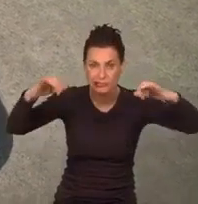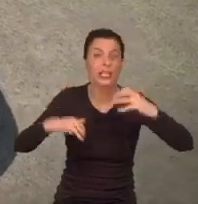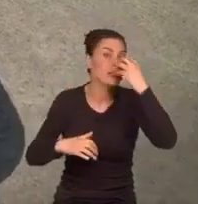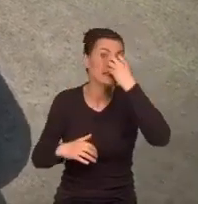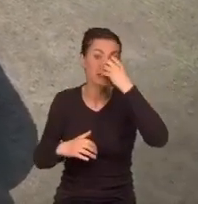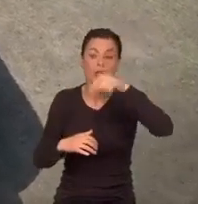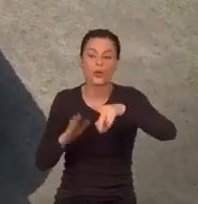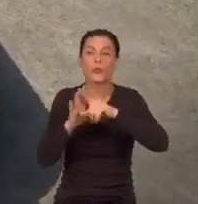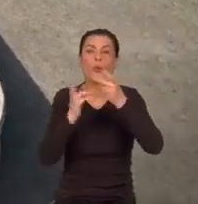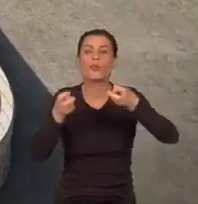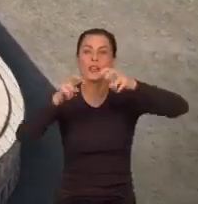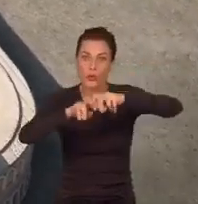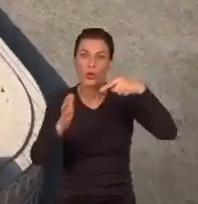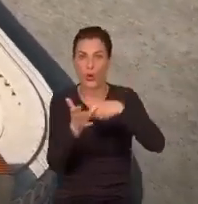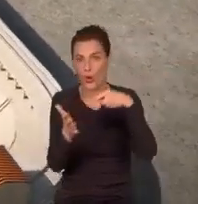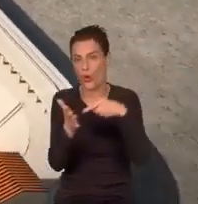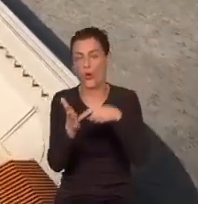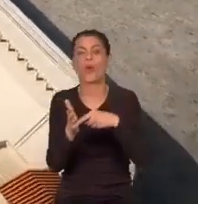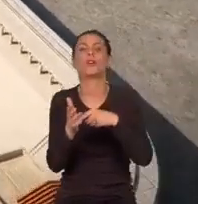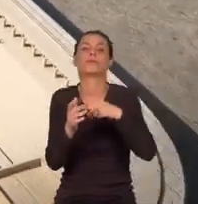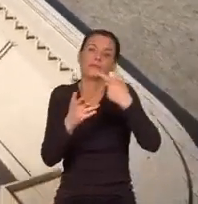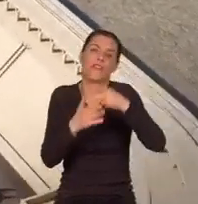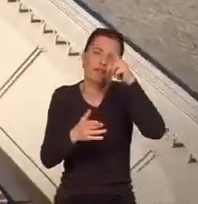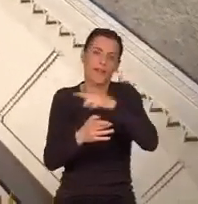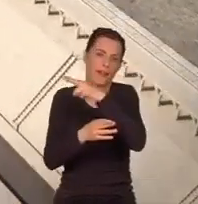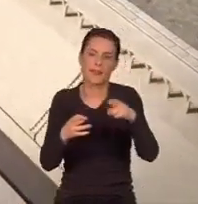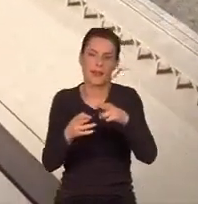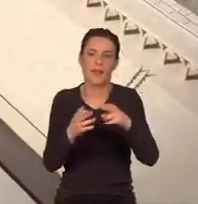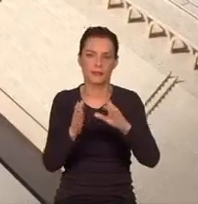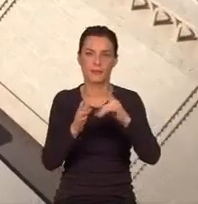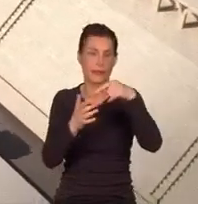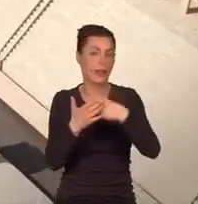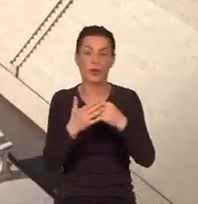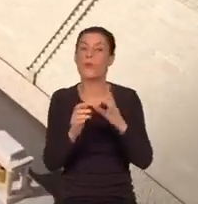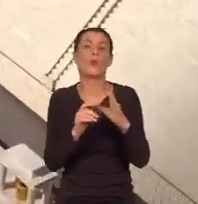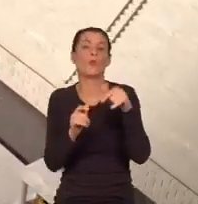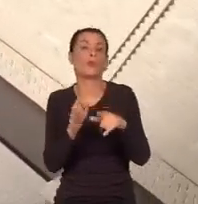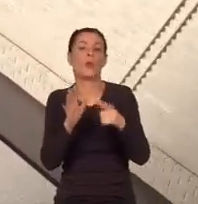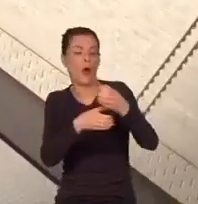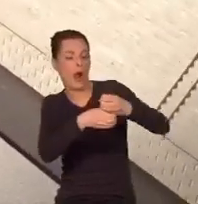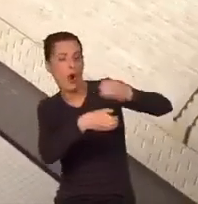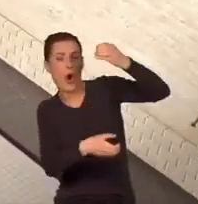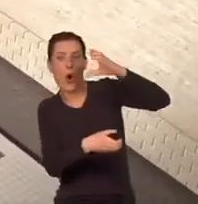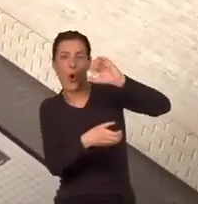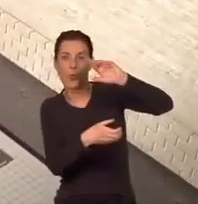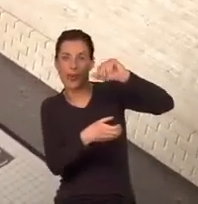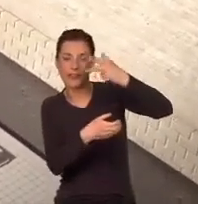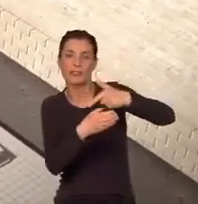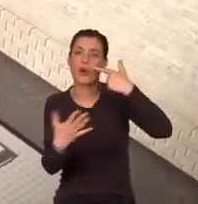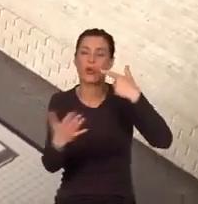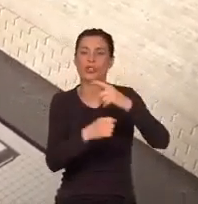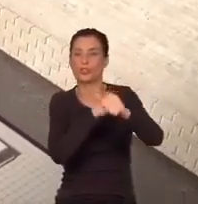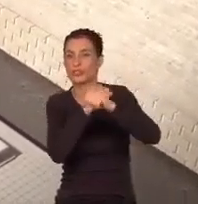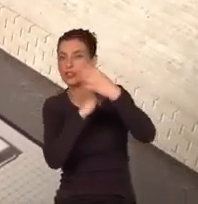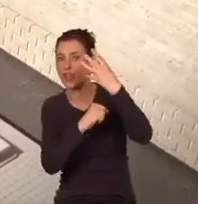był miejscem mitu założycielskiego historii chrześcijaństwa. Wydarzenie miało zajść u stóp obelisku około 64 roku.